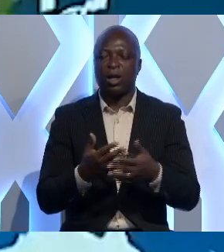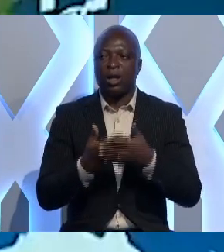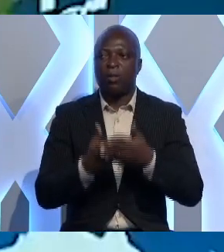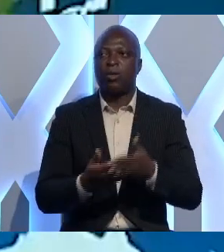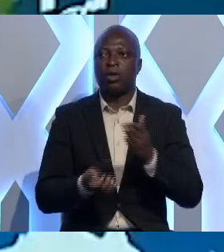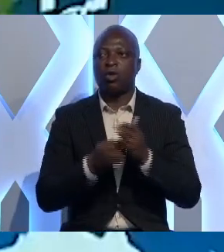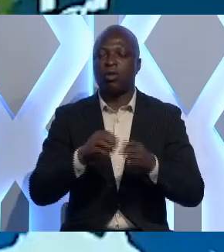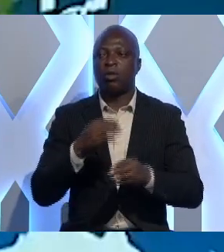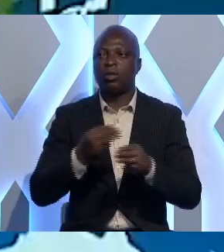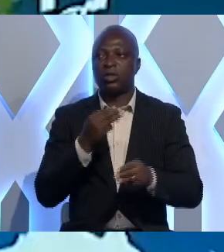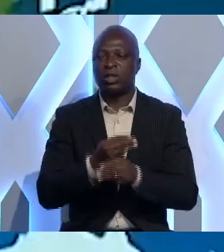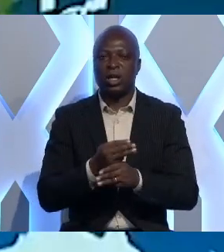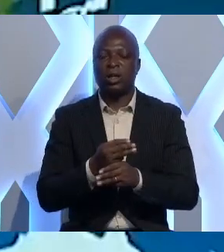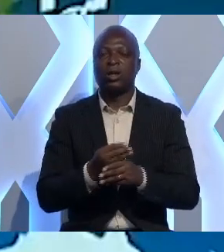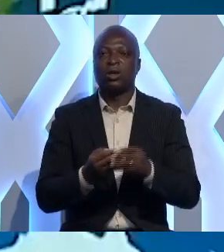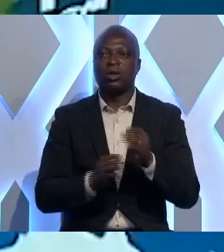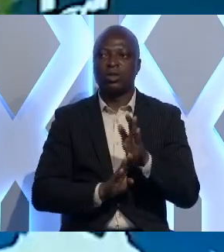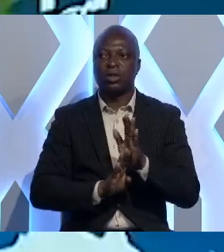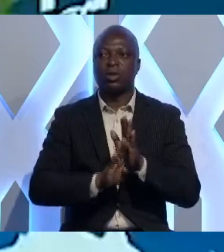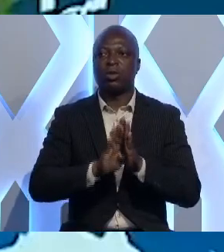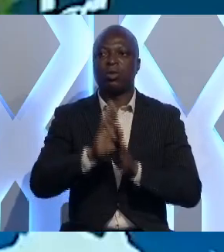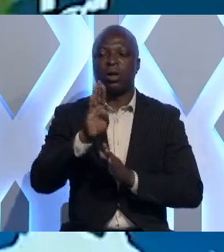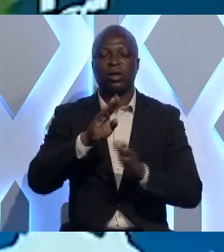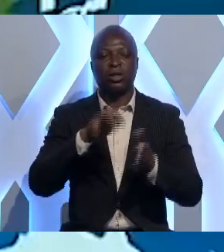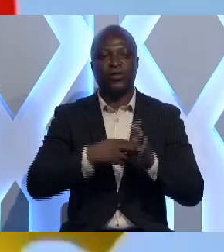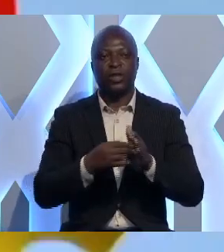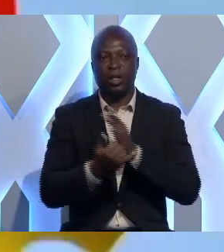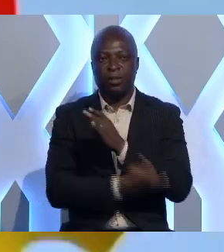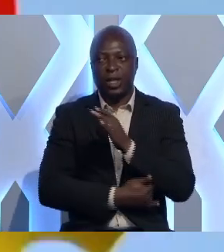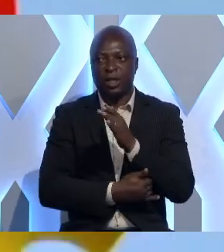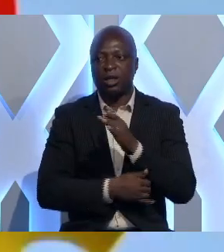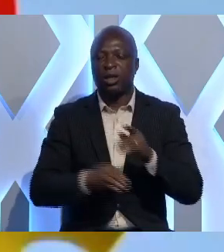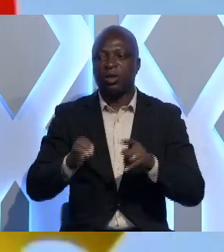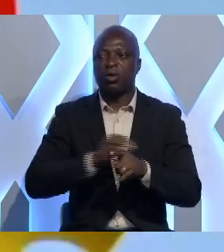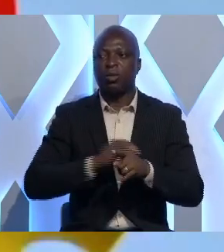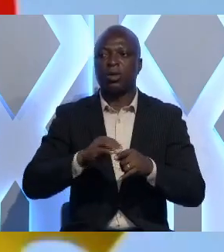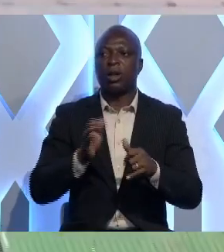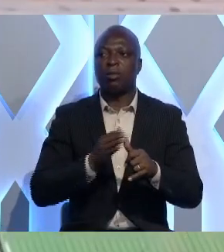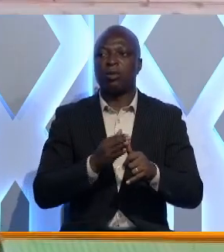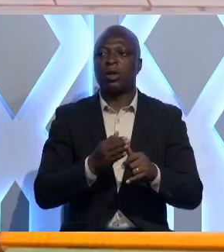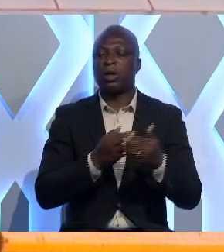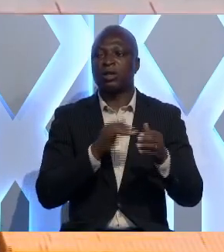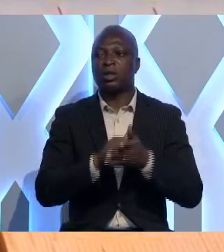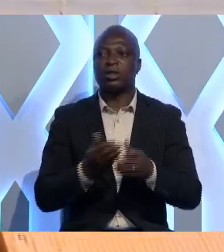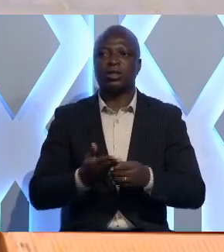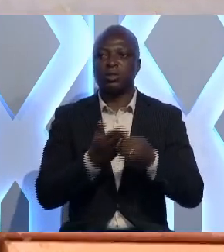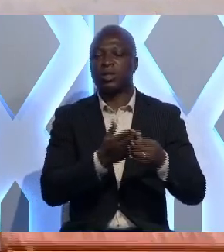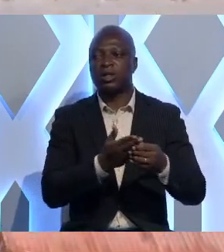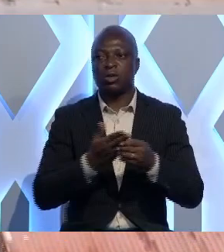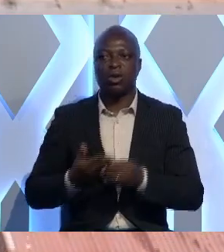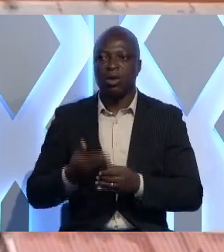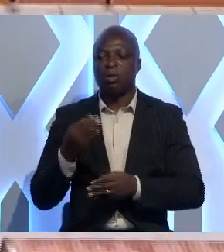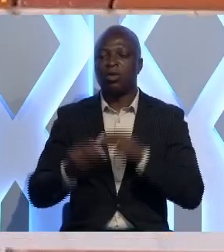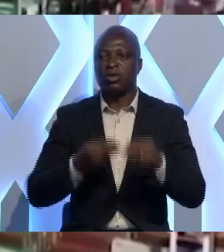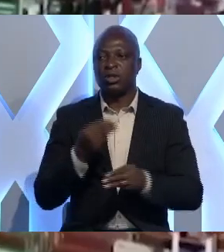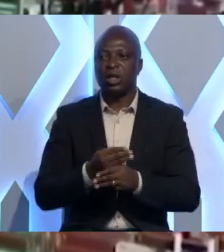'économie mondiale qui ne cesse de croître. Ce sont des pays qui occupent les premiers rangs dans les exportations mondiales